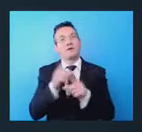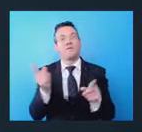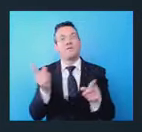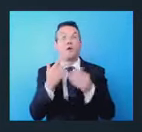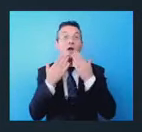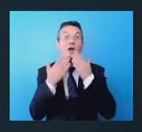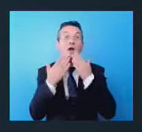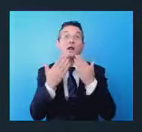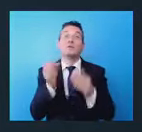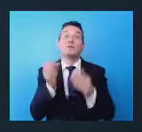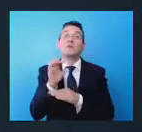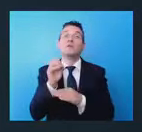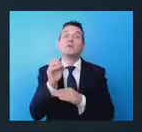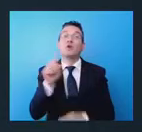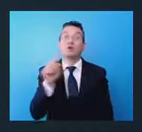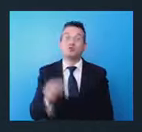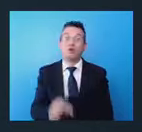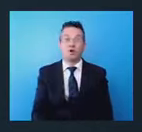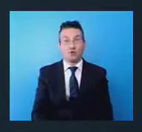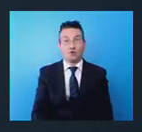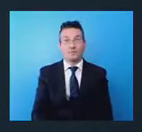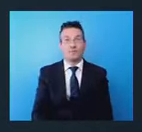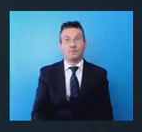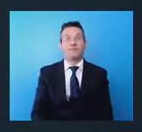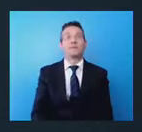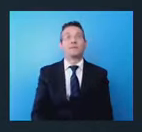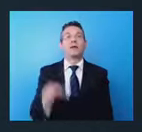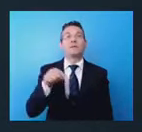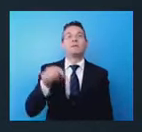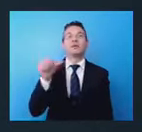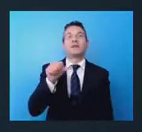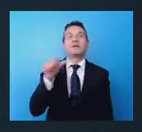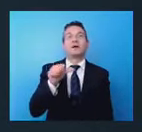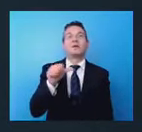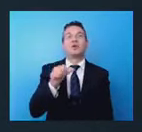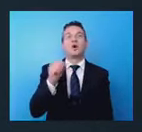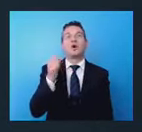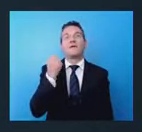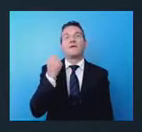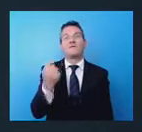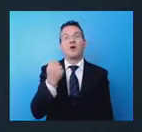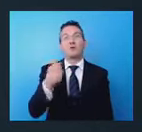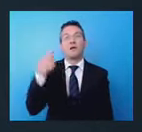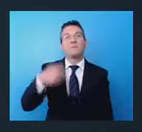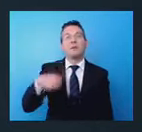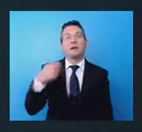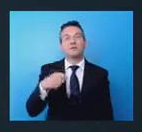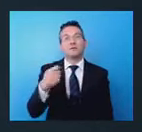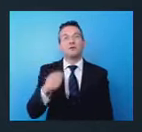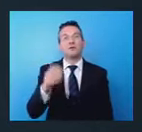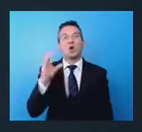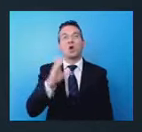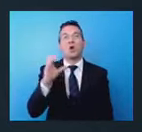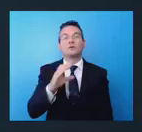Giorro. E adesso do la parola a Salvatore Forte che è il presidente di Consit Gaeta.